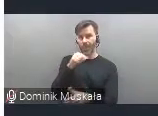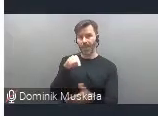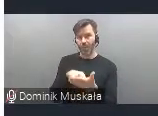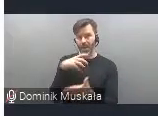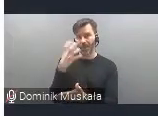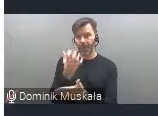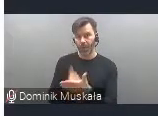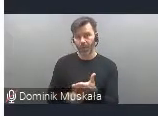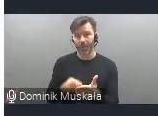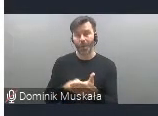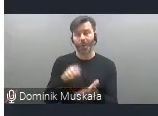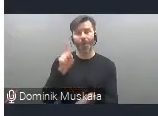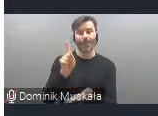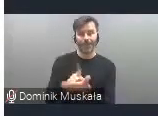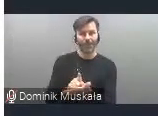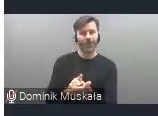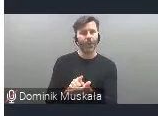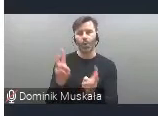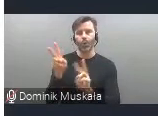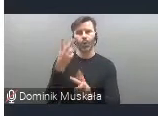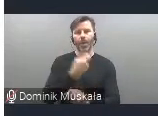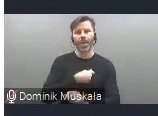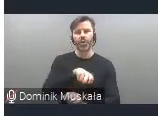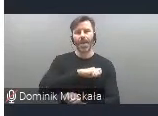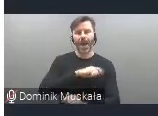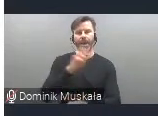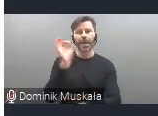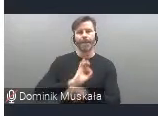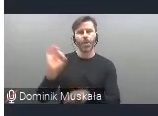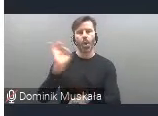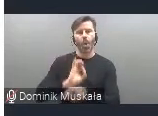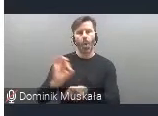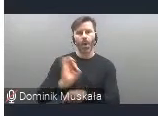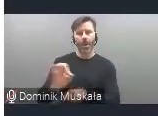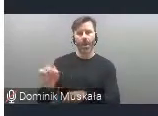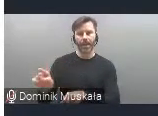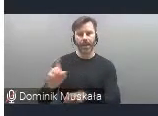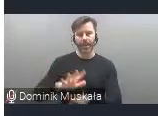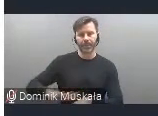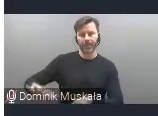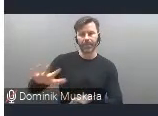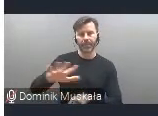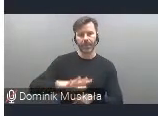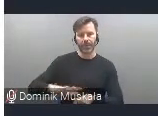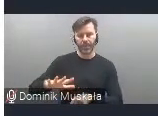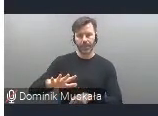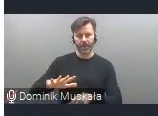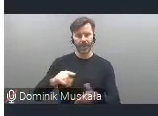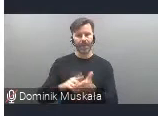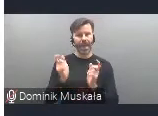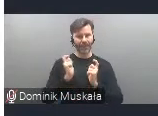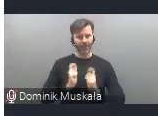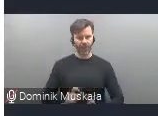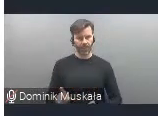przestrzenie i tutaj wygrała w Hiszpanii projekt adaptacji na teren w Los Santos de Maimona we wsi